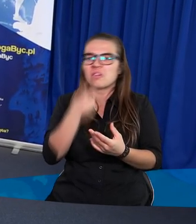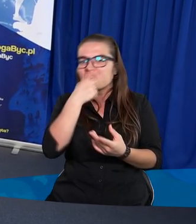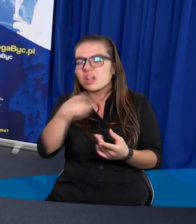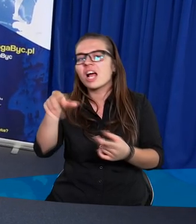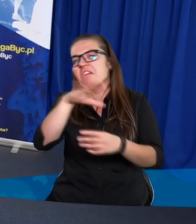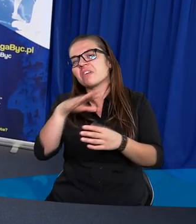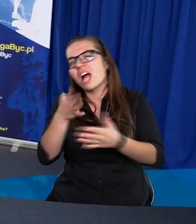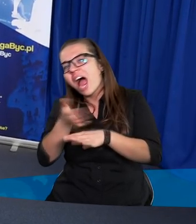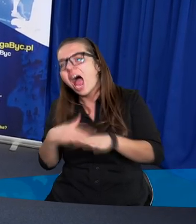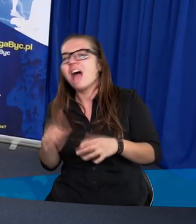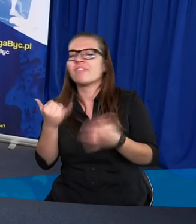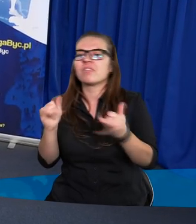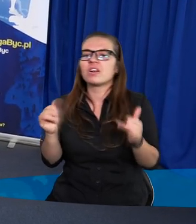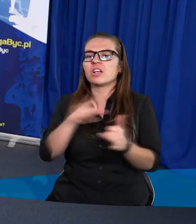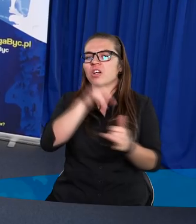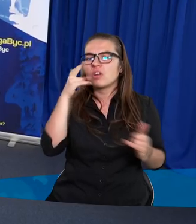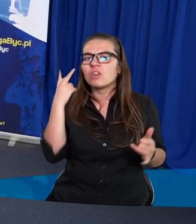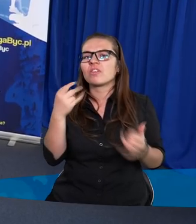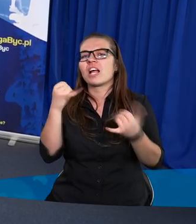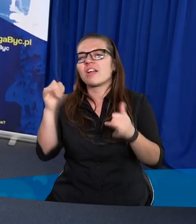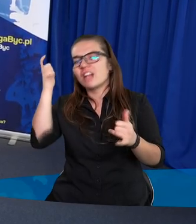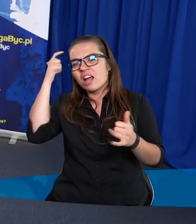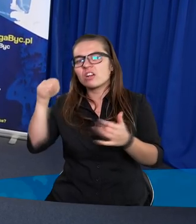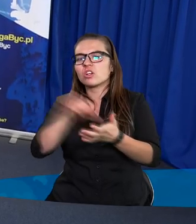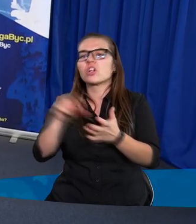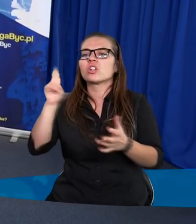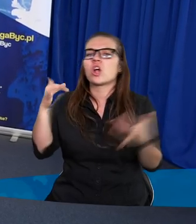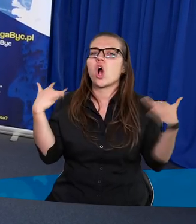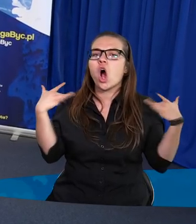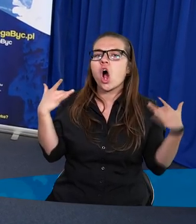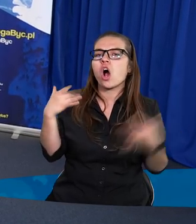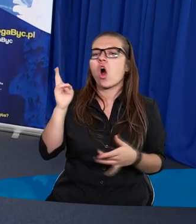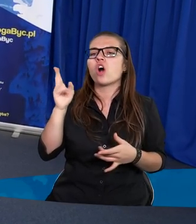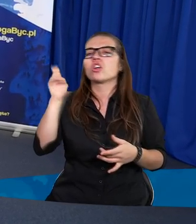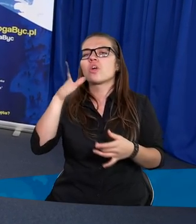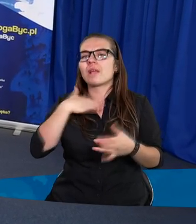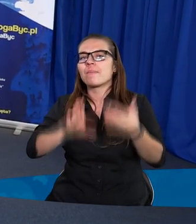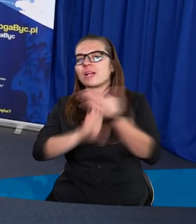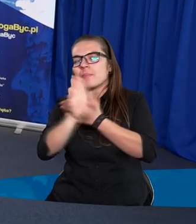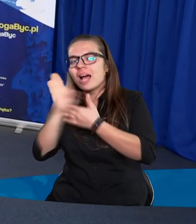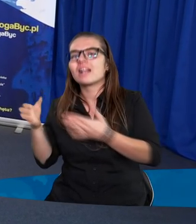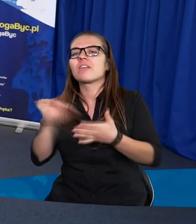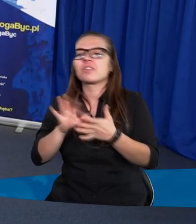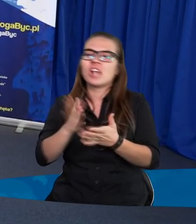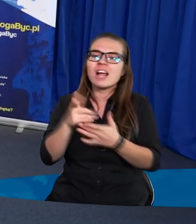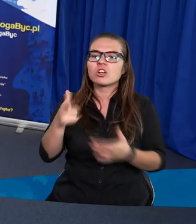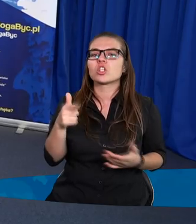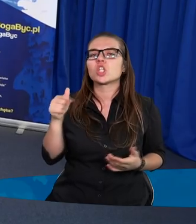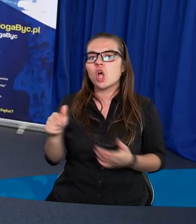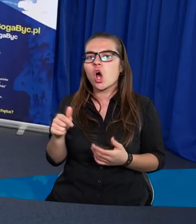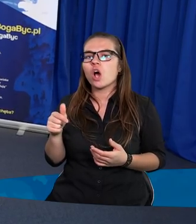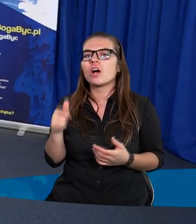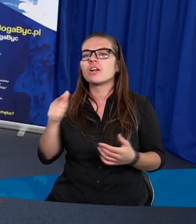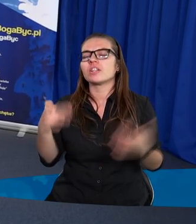kraju, wrzucili do takiego worka, potrząsnęli tym workiem i wyjęli kogoś, kto miałby reprezentować taką średnią, to